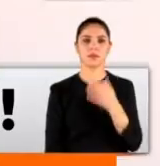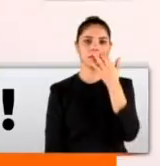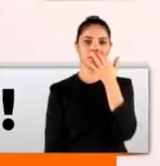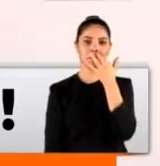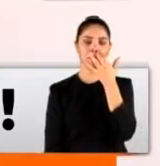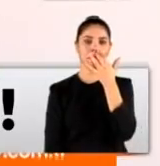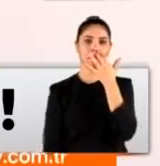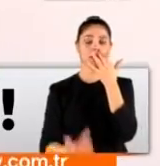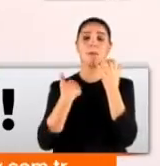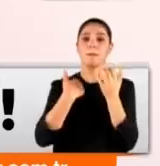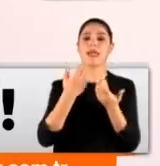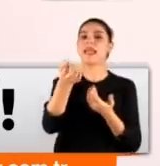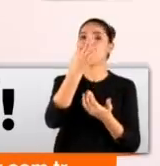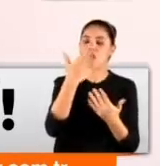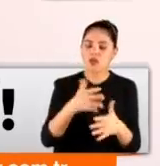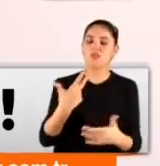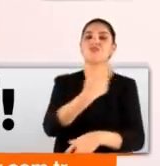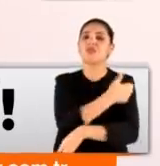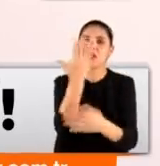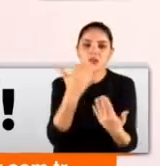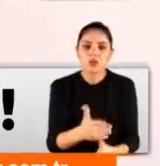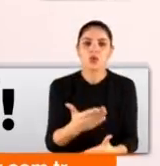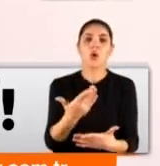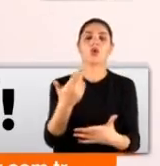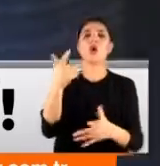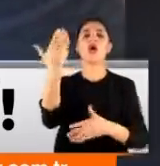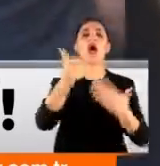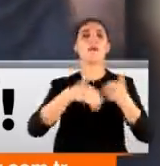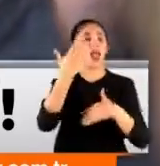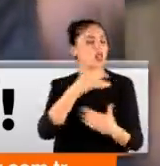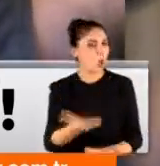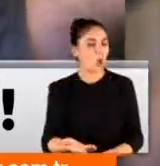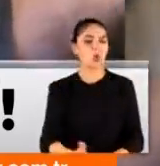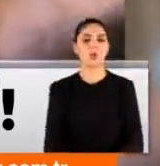Herhangi bir ilaç yok, bir enjeksiyon yok, bir cerrahi girişimsi yok.